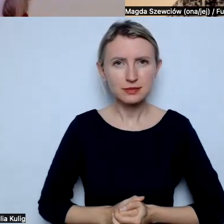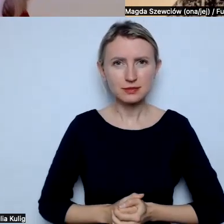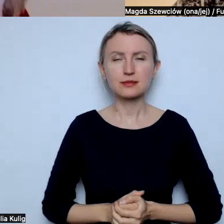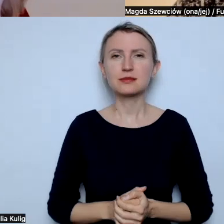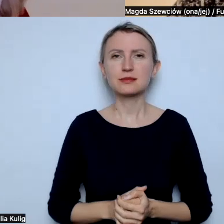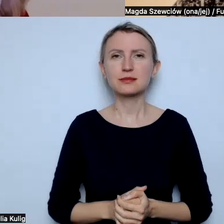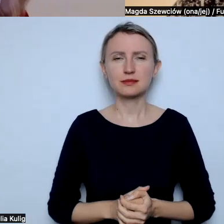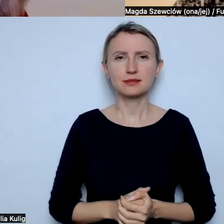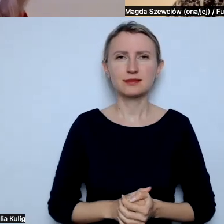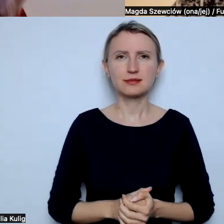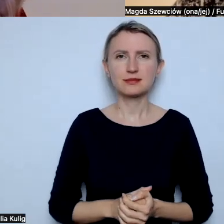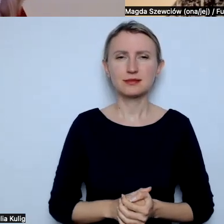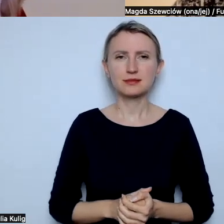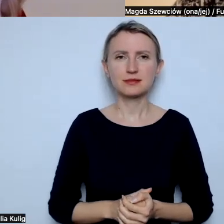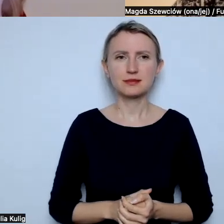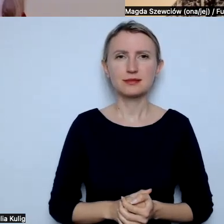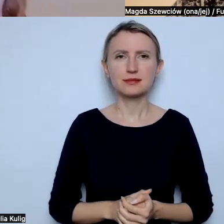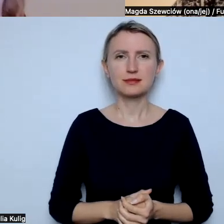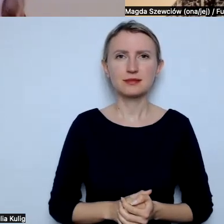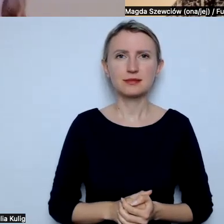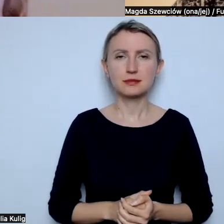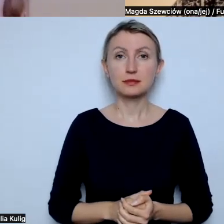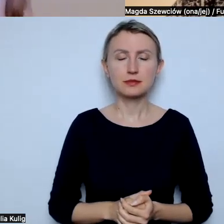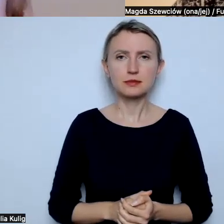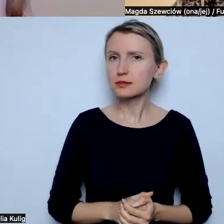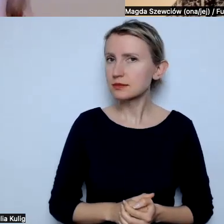Aha, okej. Czy rodzic...